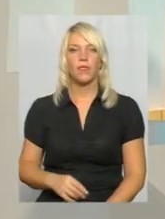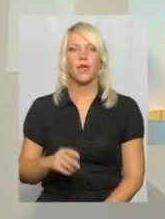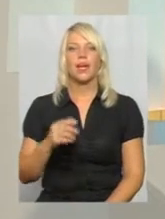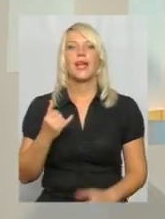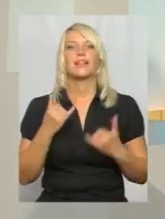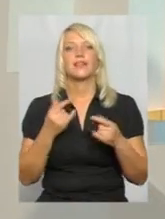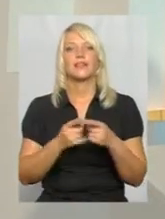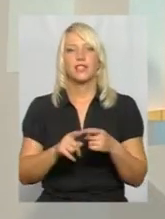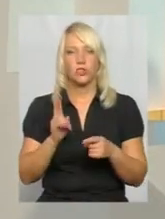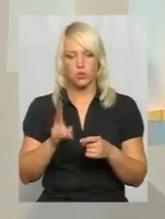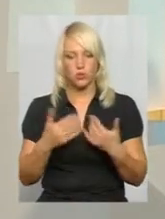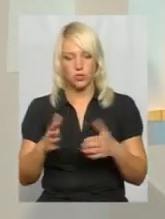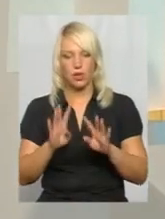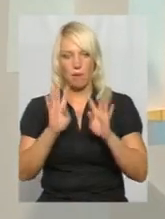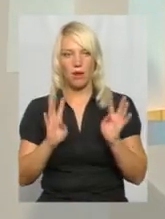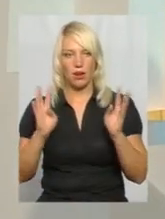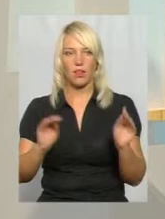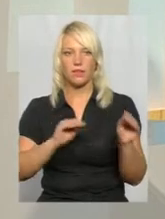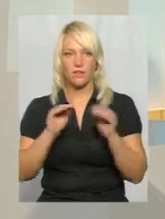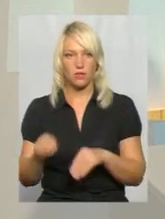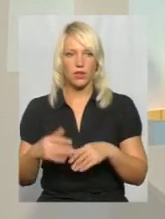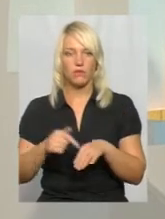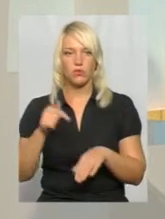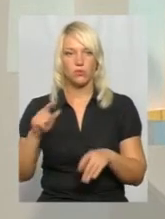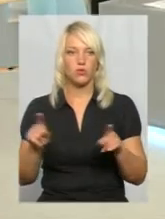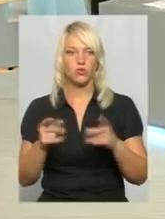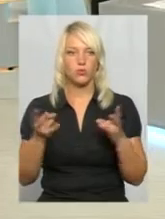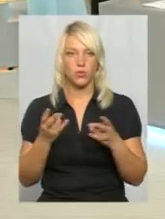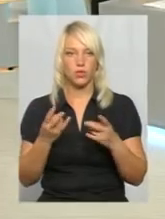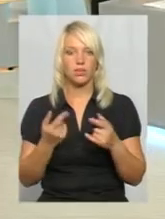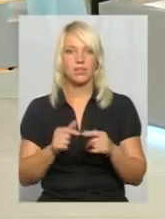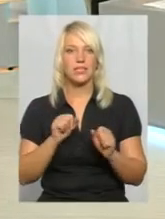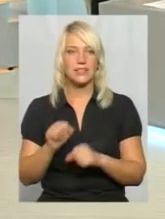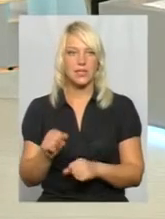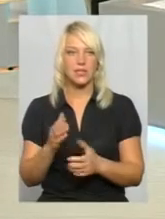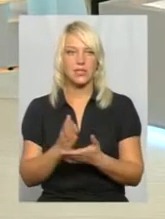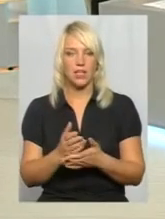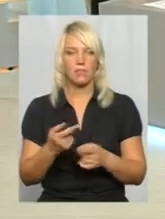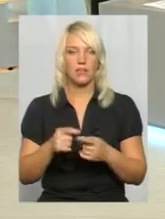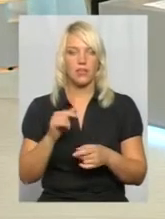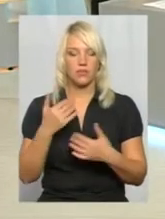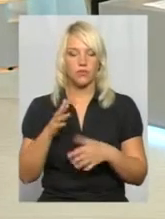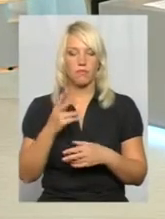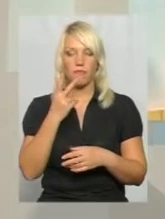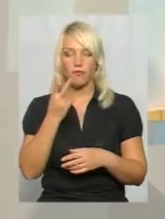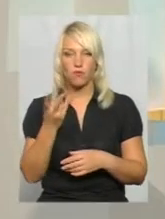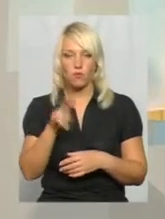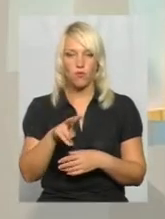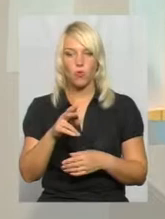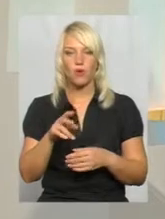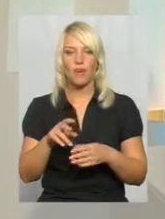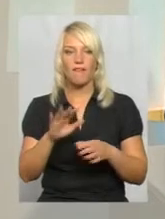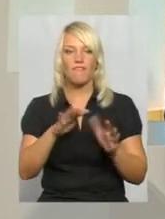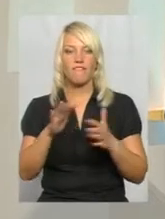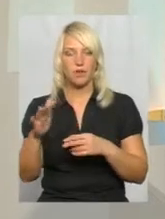паркани встановив і відчув, що потрібний їм захист є, як ми бачили з сюжетів в обох випадках, так, це спрацювало.